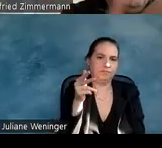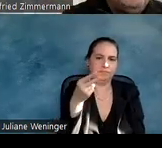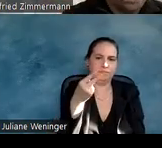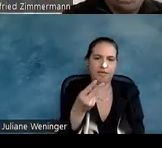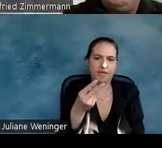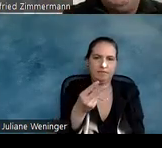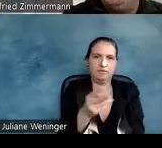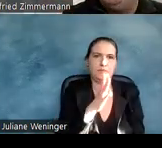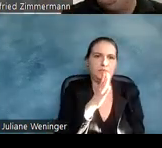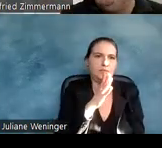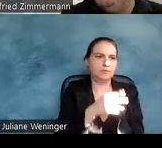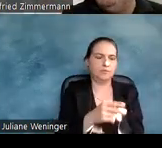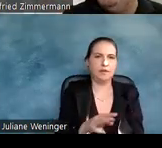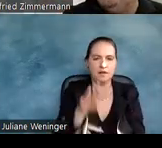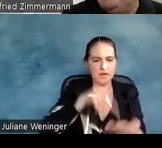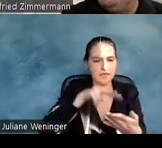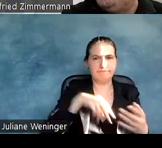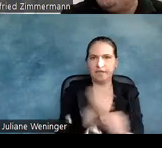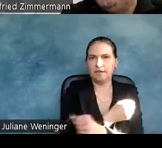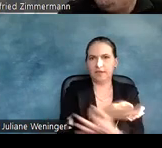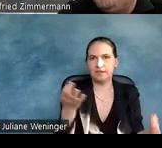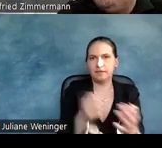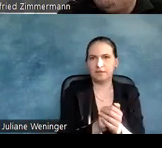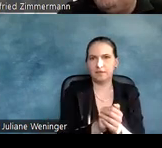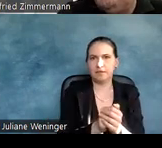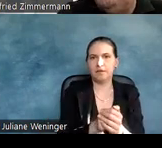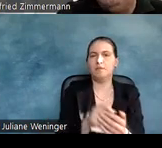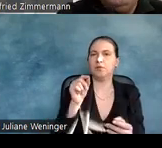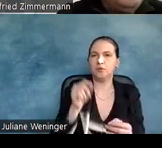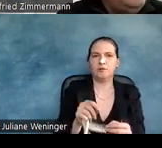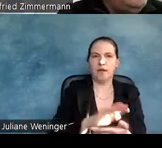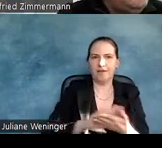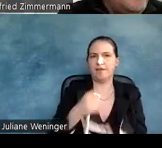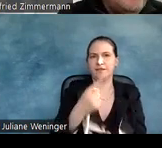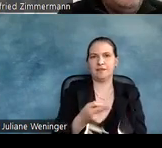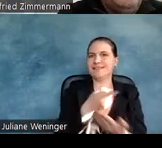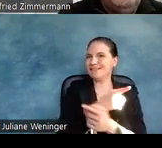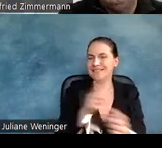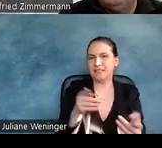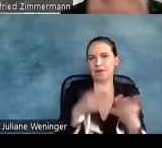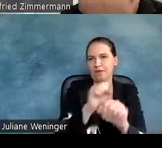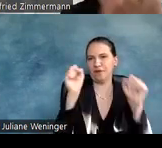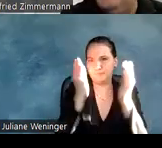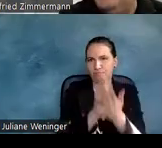sagen wir so, ganz grob und blatt, es ist nicht Barrierefrage. Fix ist der Land. Ja, genau.